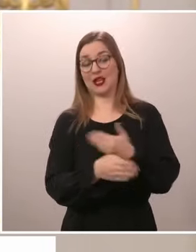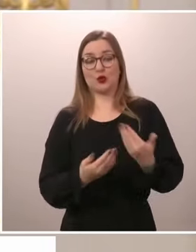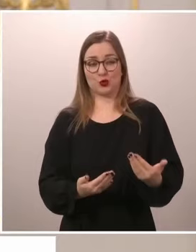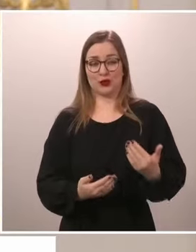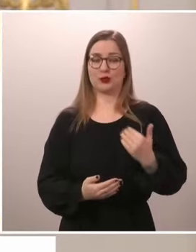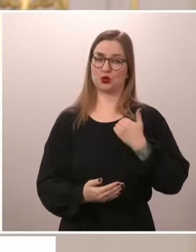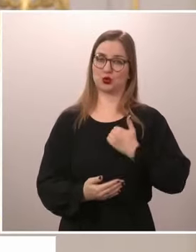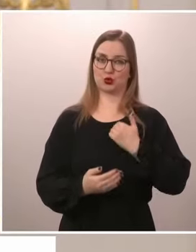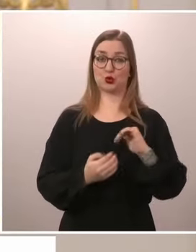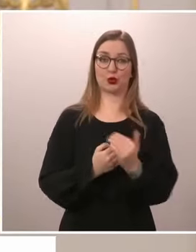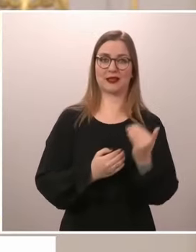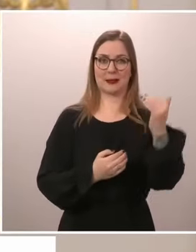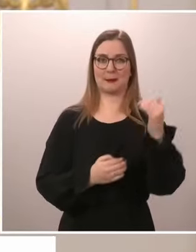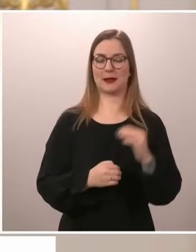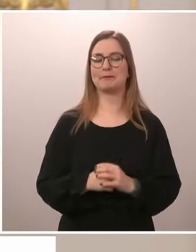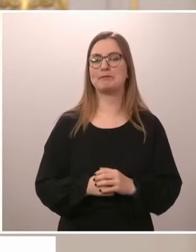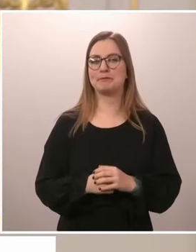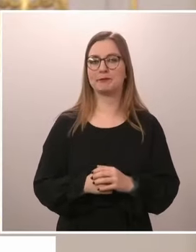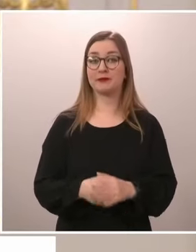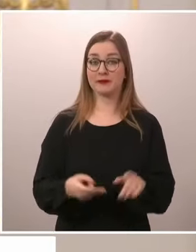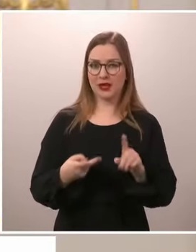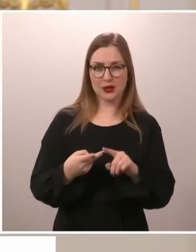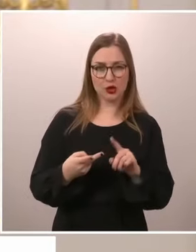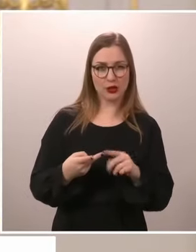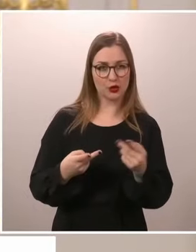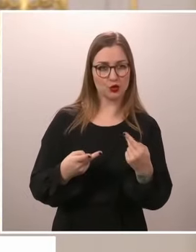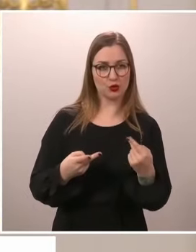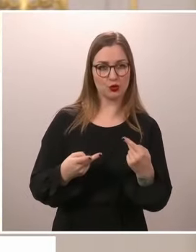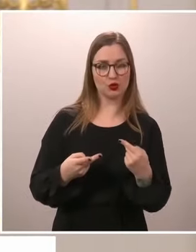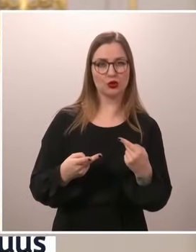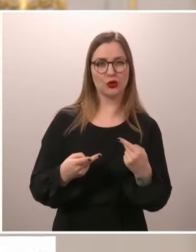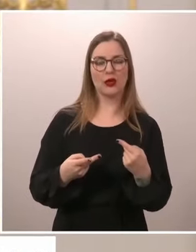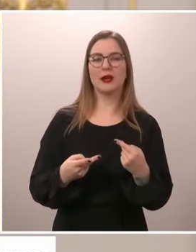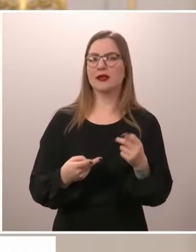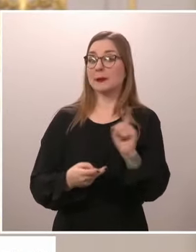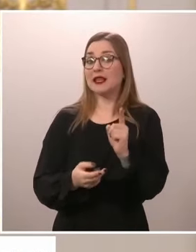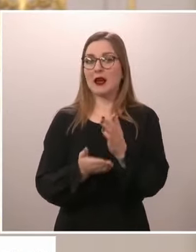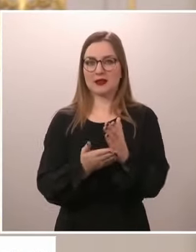Toinen kysymys oli, mihin pitää varautua.